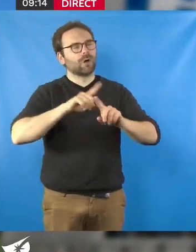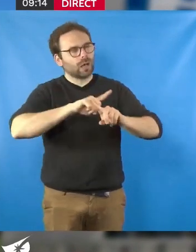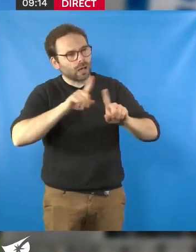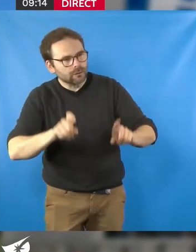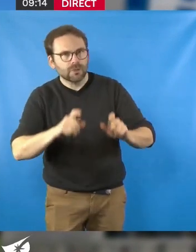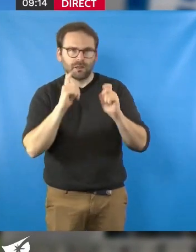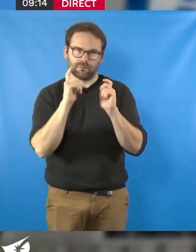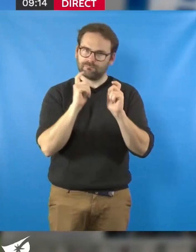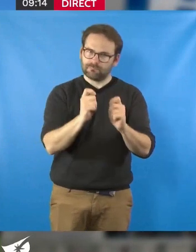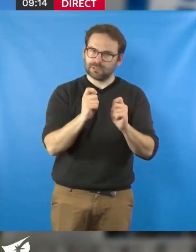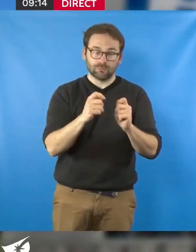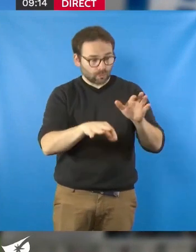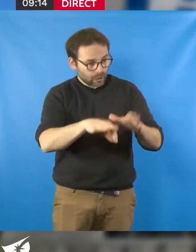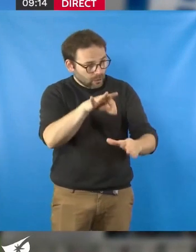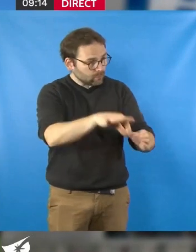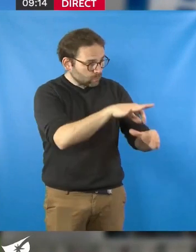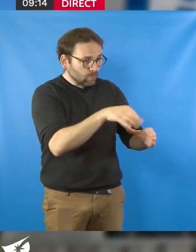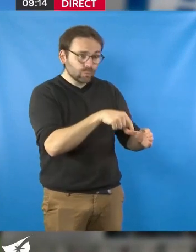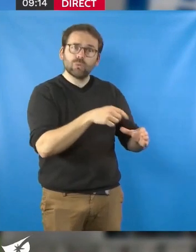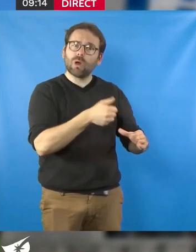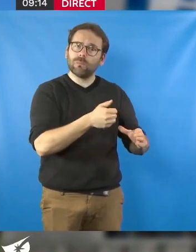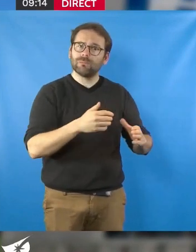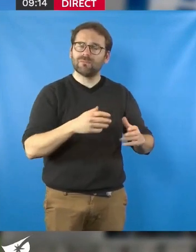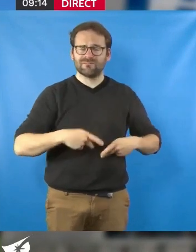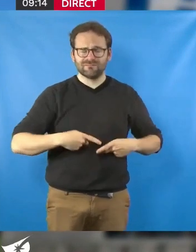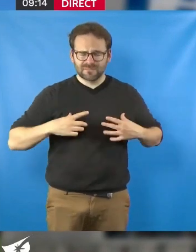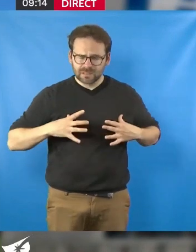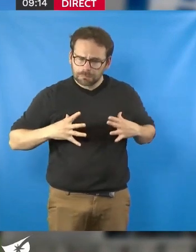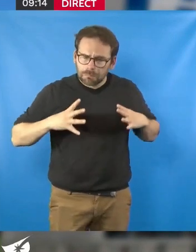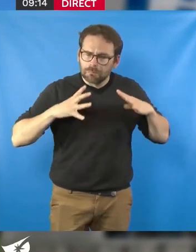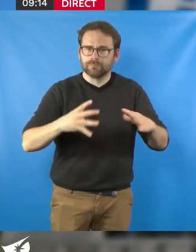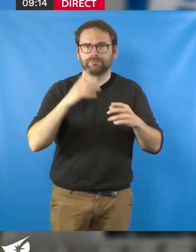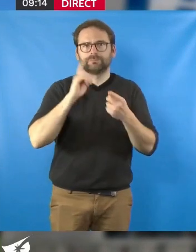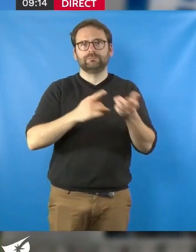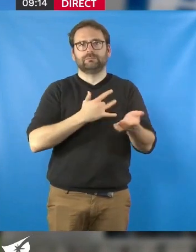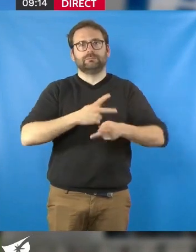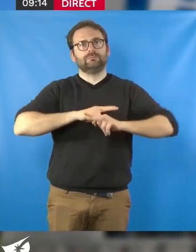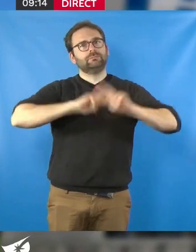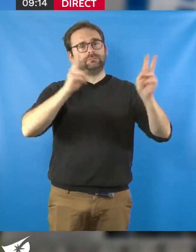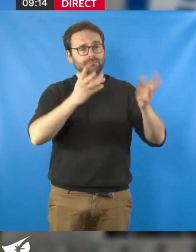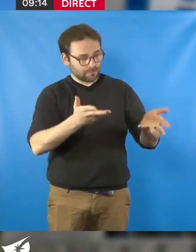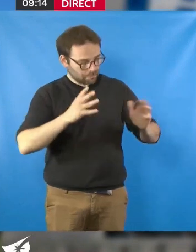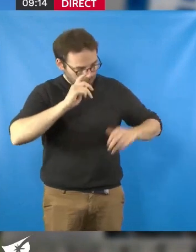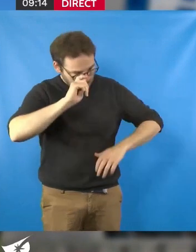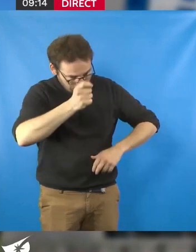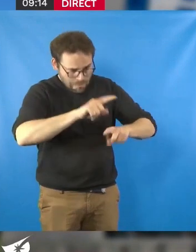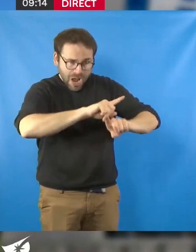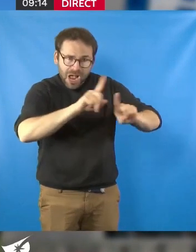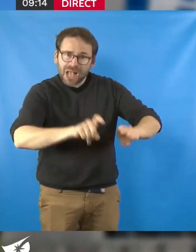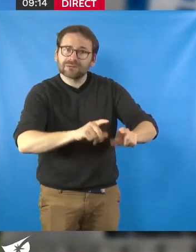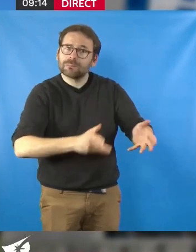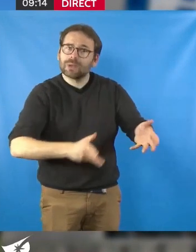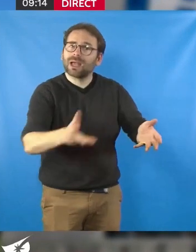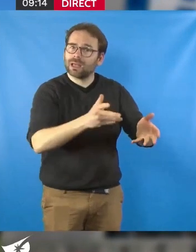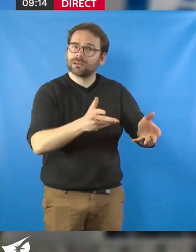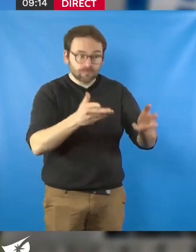l'attention à ces élus qui donnent leur vie, leur temps pour l'intérêt général, ce respect que nous appelons chacune et chacun